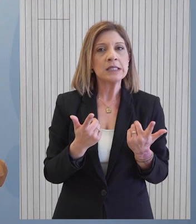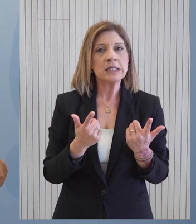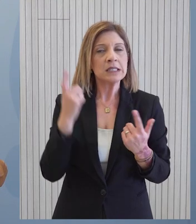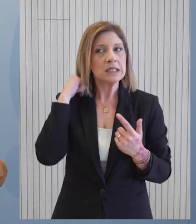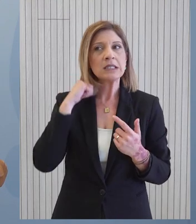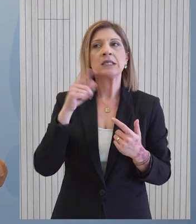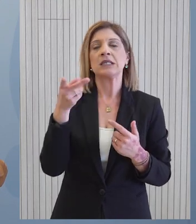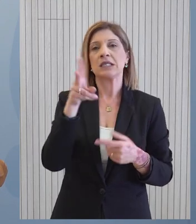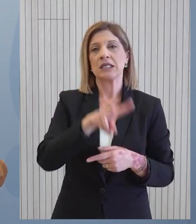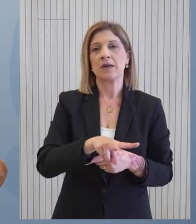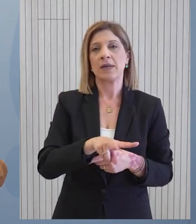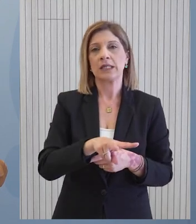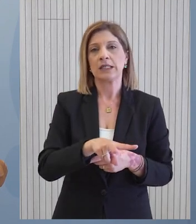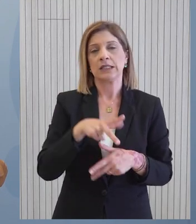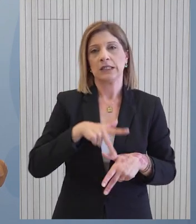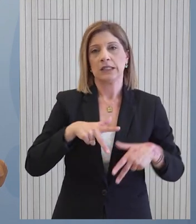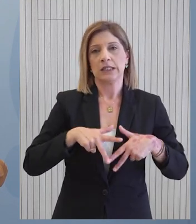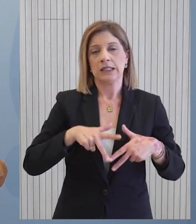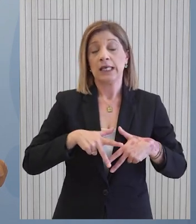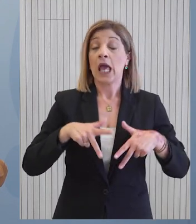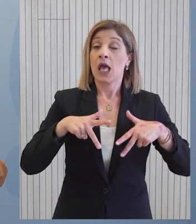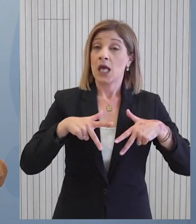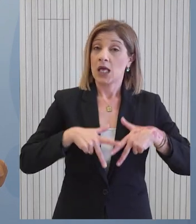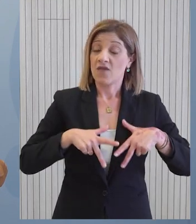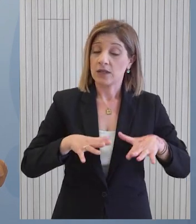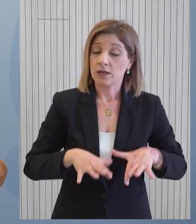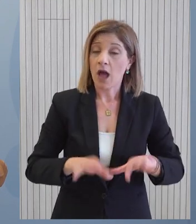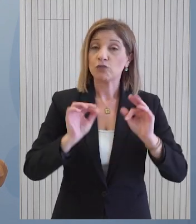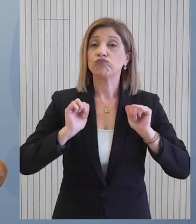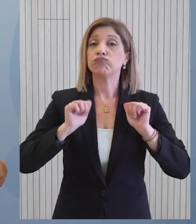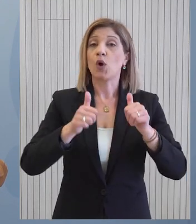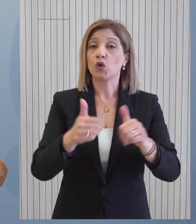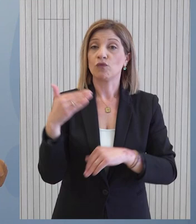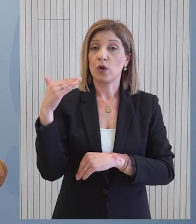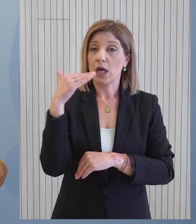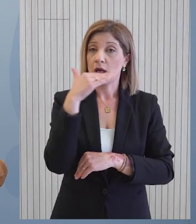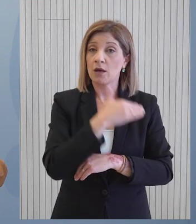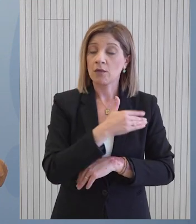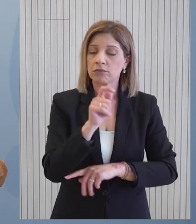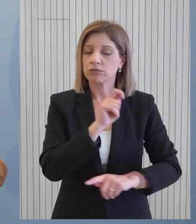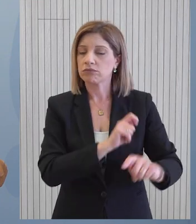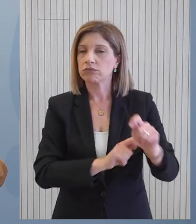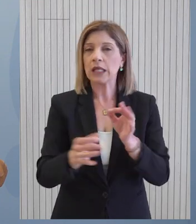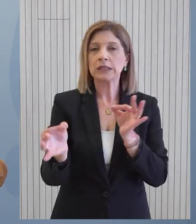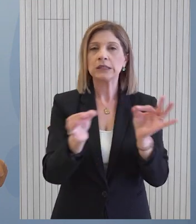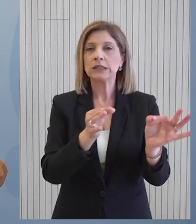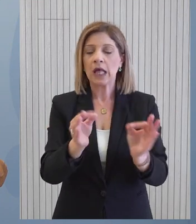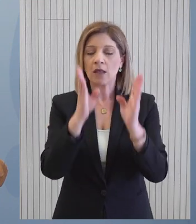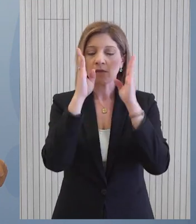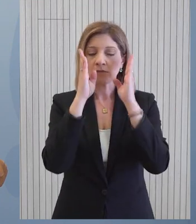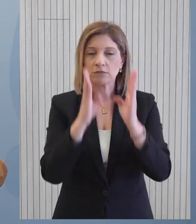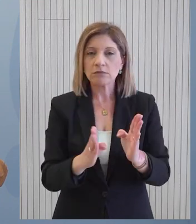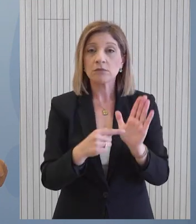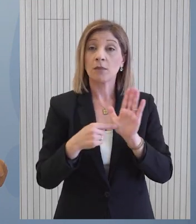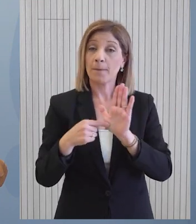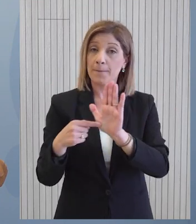Από την πρώτη στιγμή η κυβέρνηση ανέλαβε πρωτοβουλία, κατέφτησε ένα πολύ συγκεκριμένο σχεδιασμό, τον οποίον